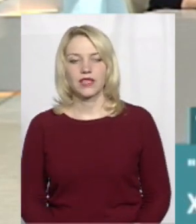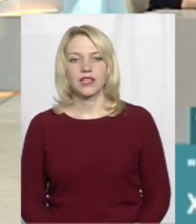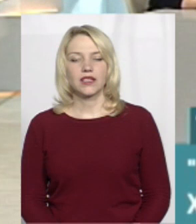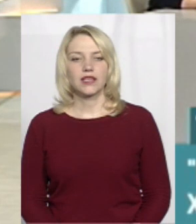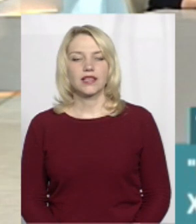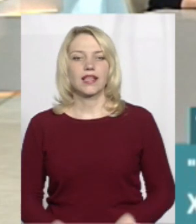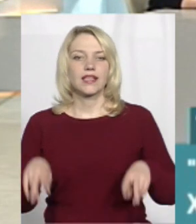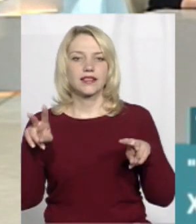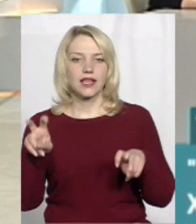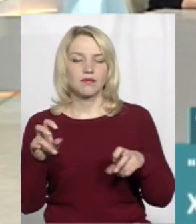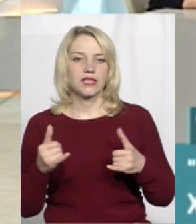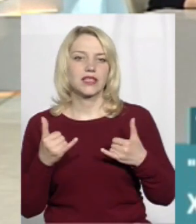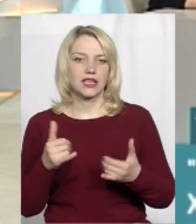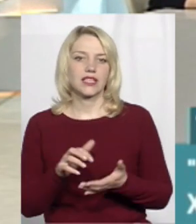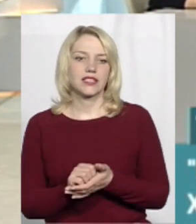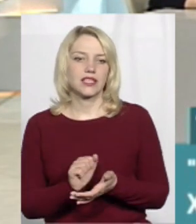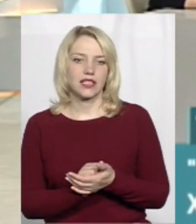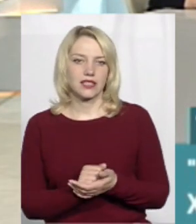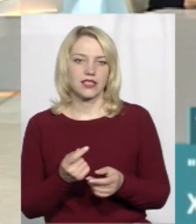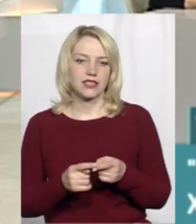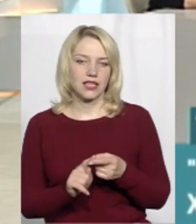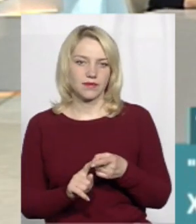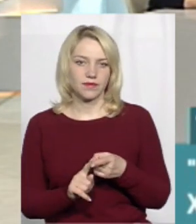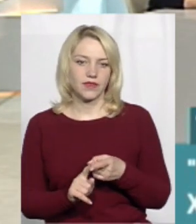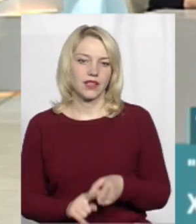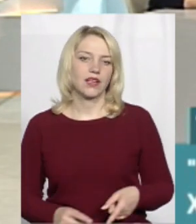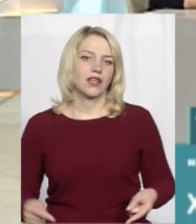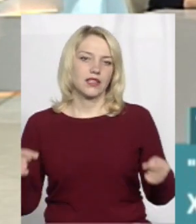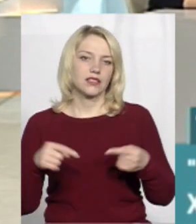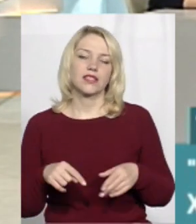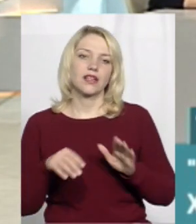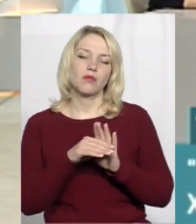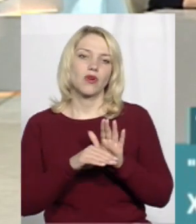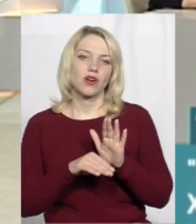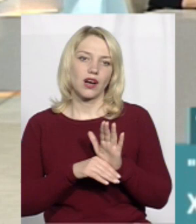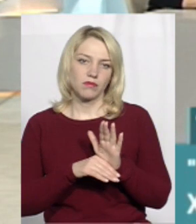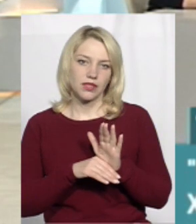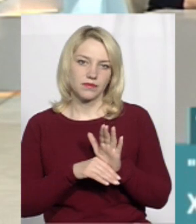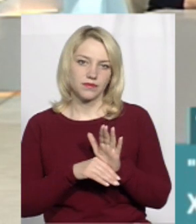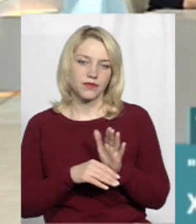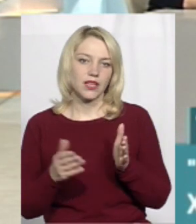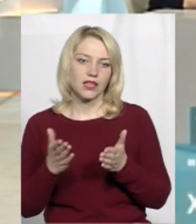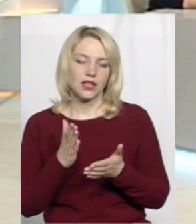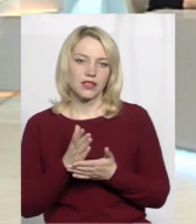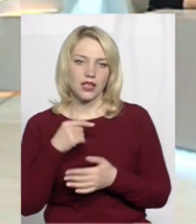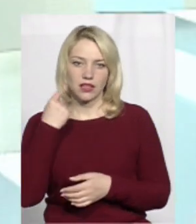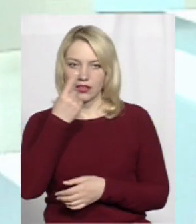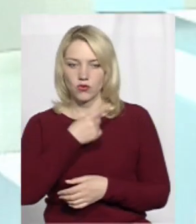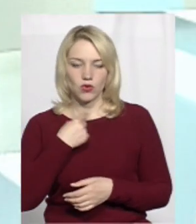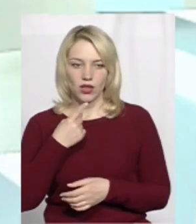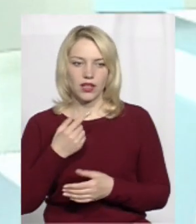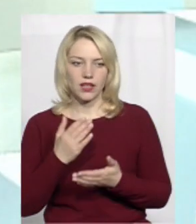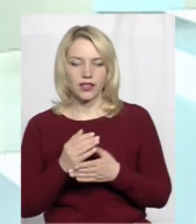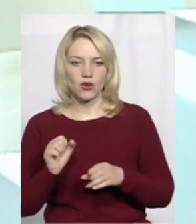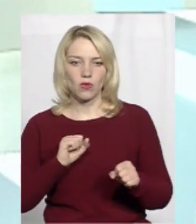Теми для заняття, по-перше, це згідно програмою, яка є індивідуальна програма,